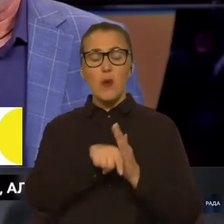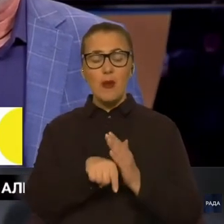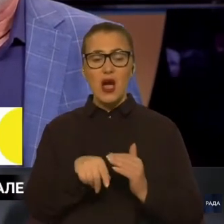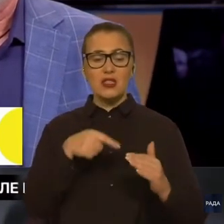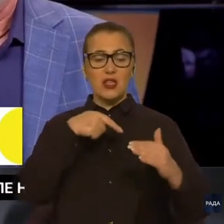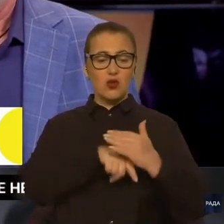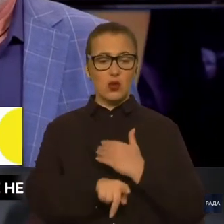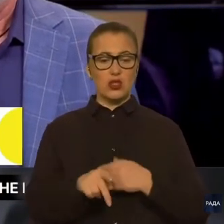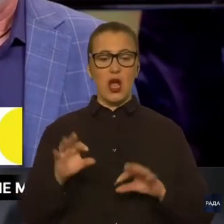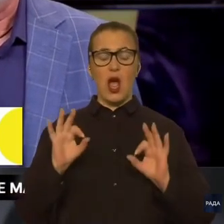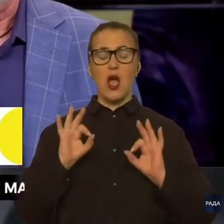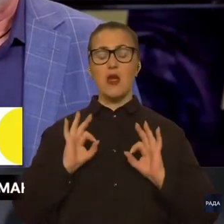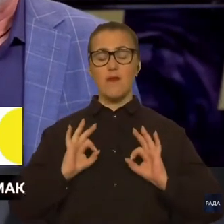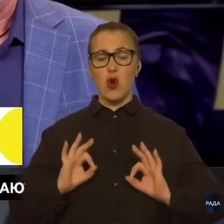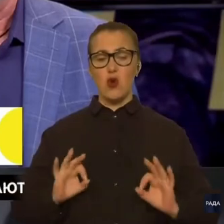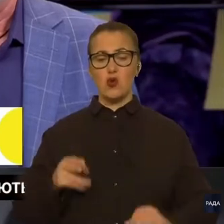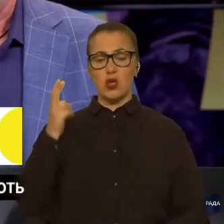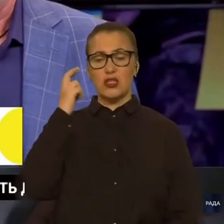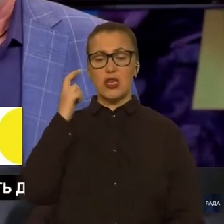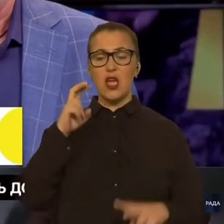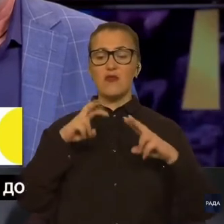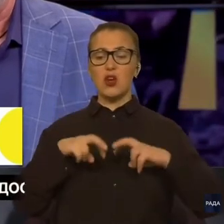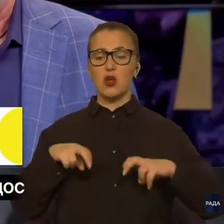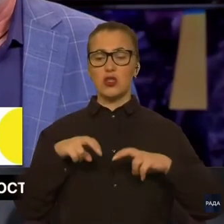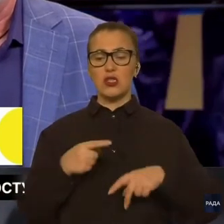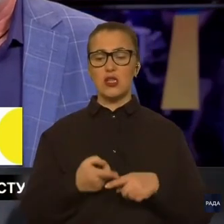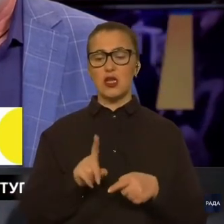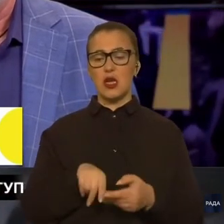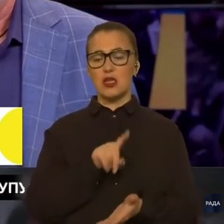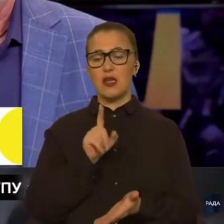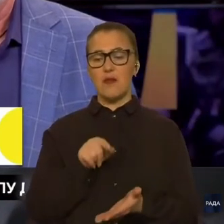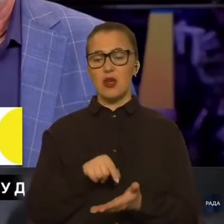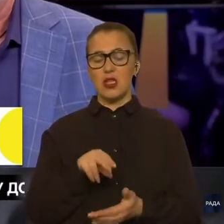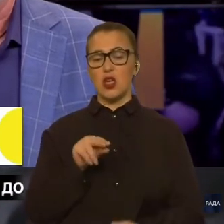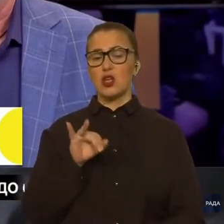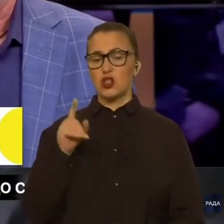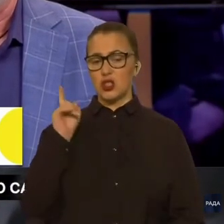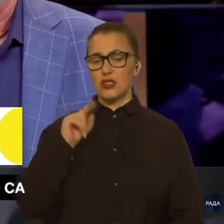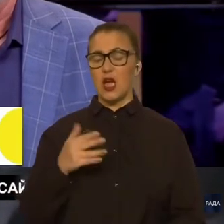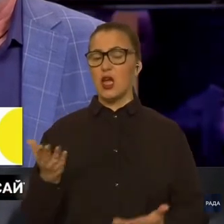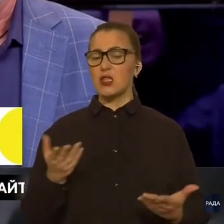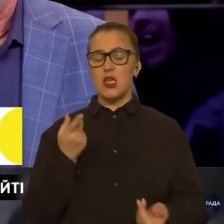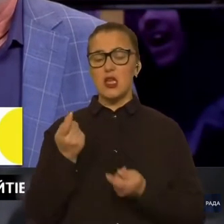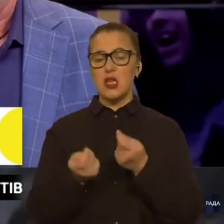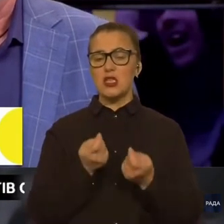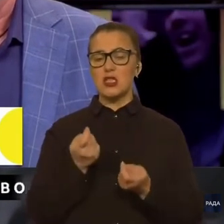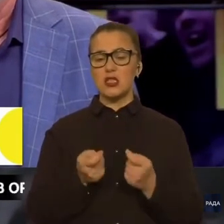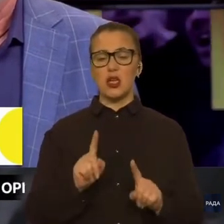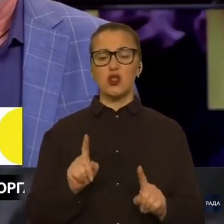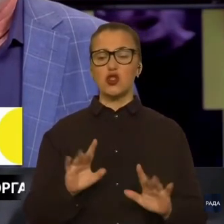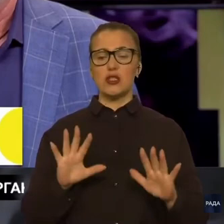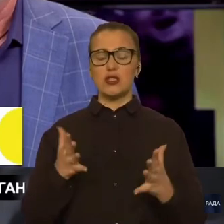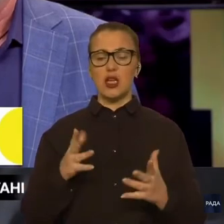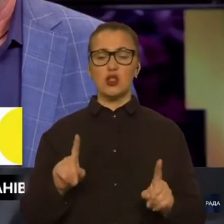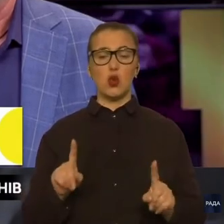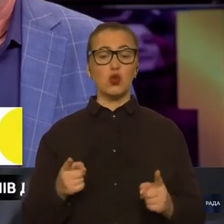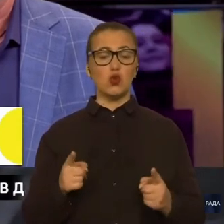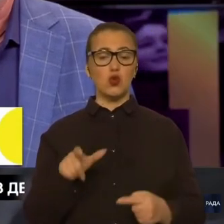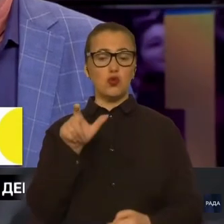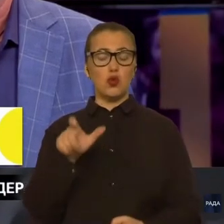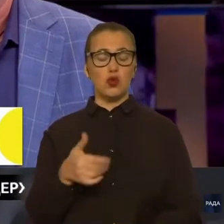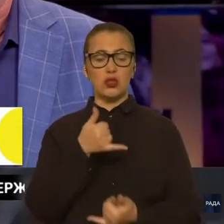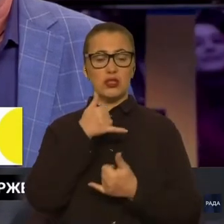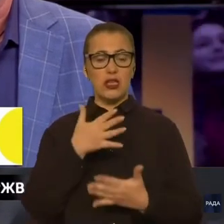прокуратура Києва розглядає це питання. Чи відомі якісь деталі? Що сталося? Чому люди